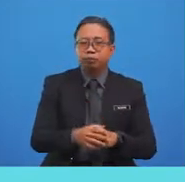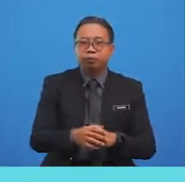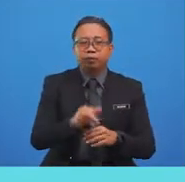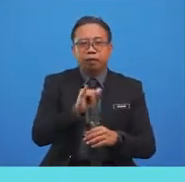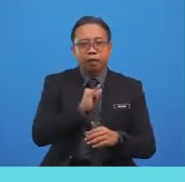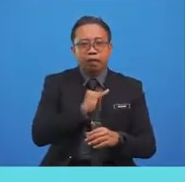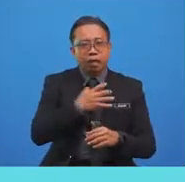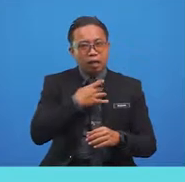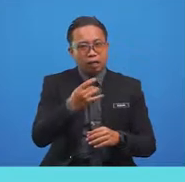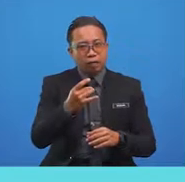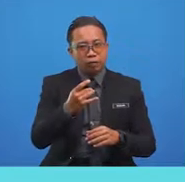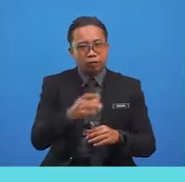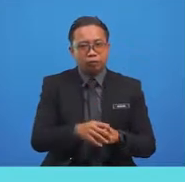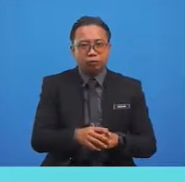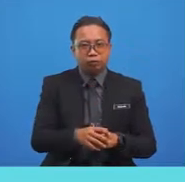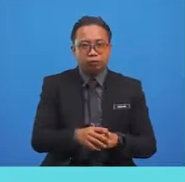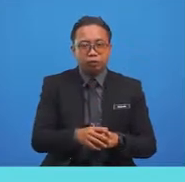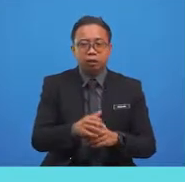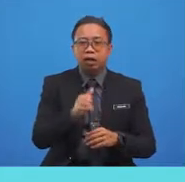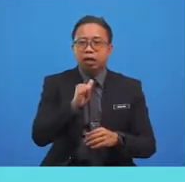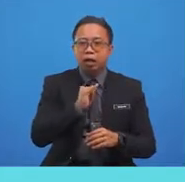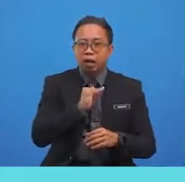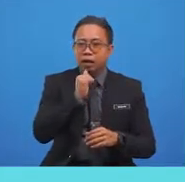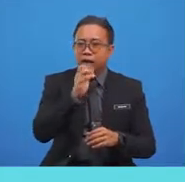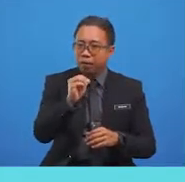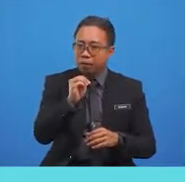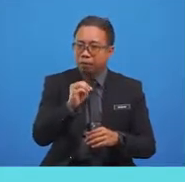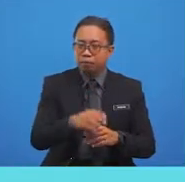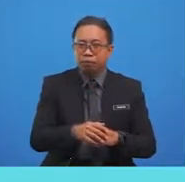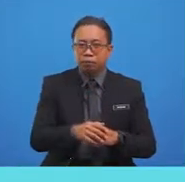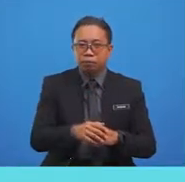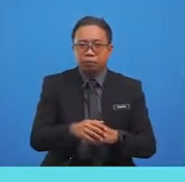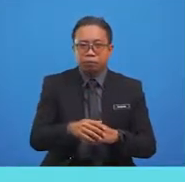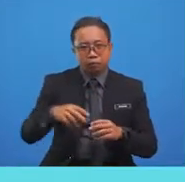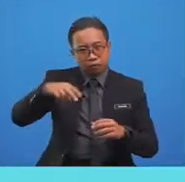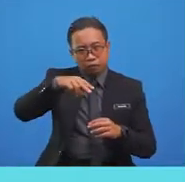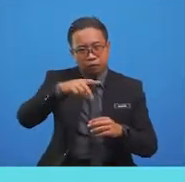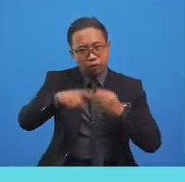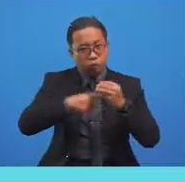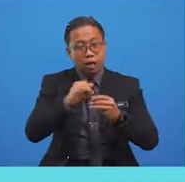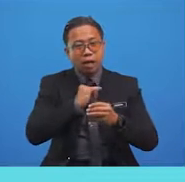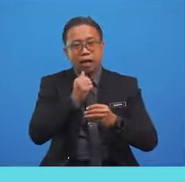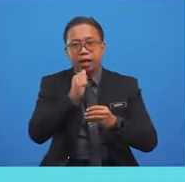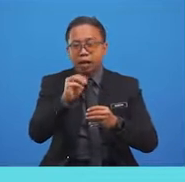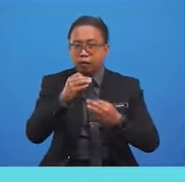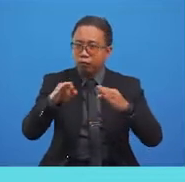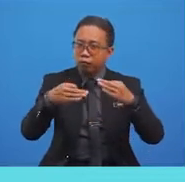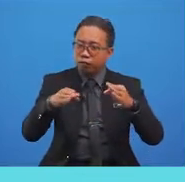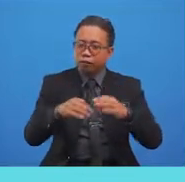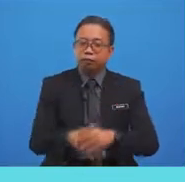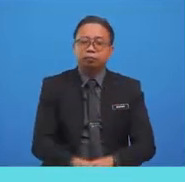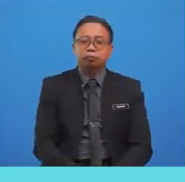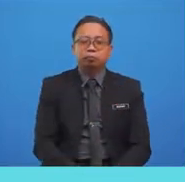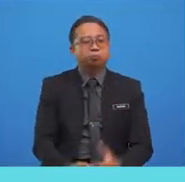traveling when I am free. It's so easy. Easy peasy, lemon